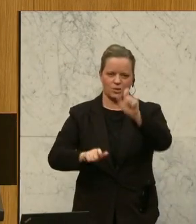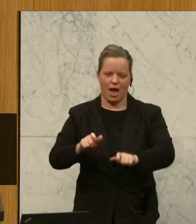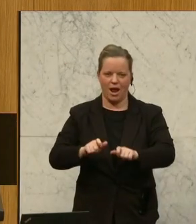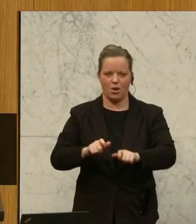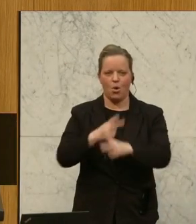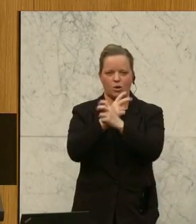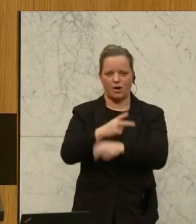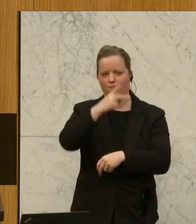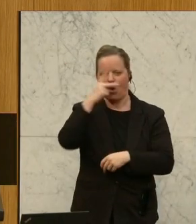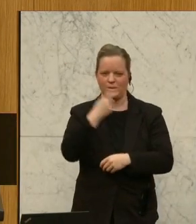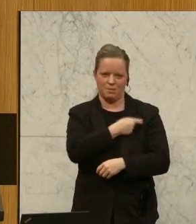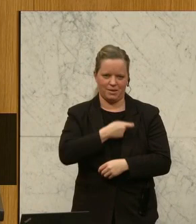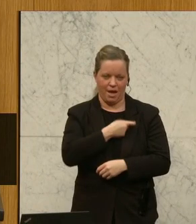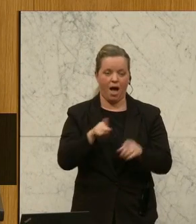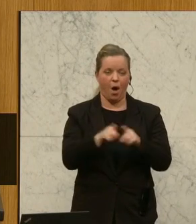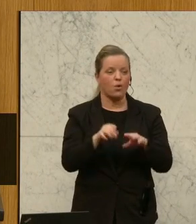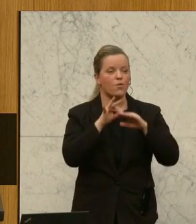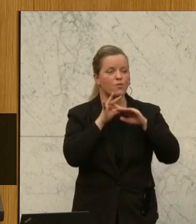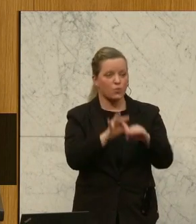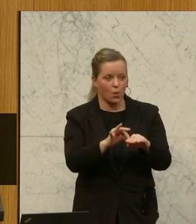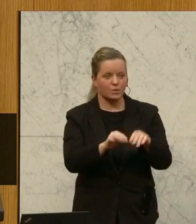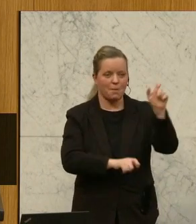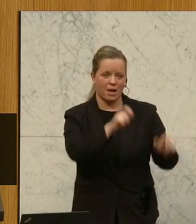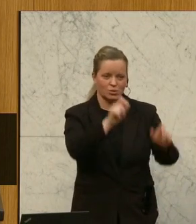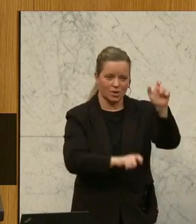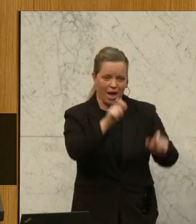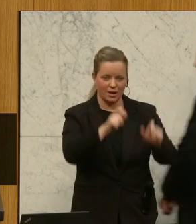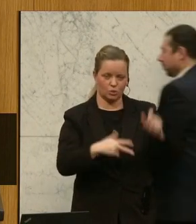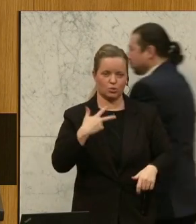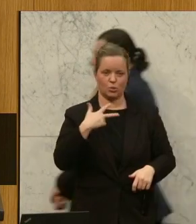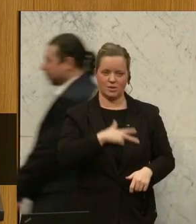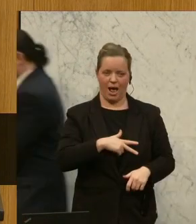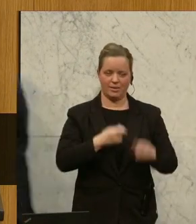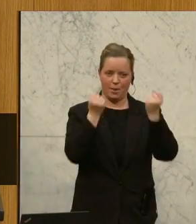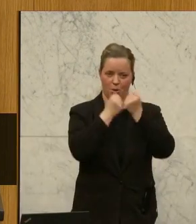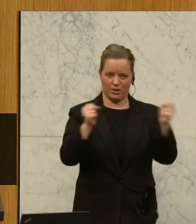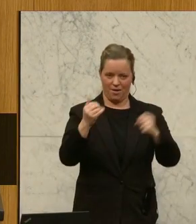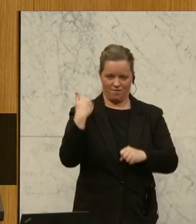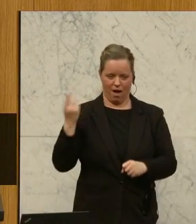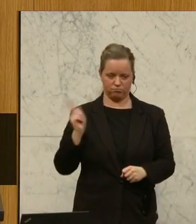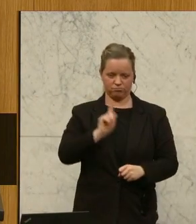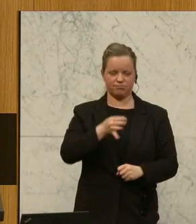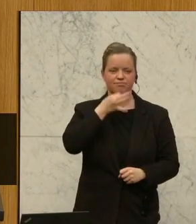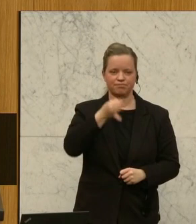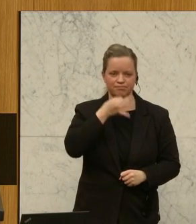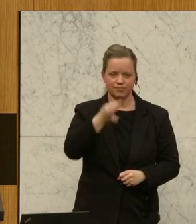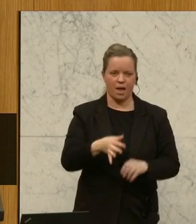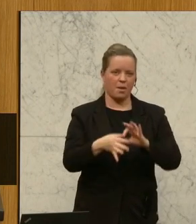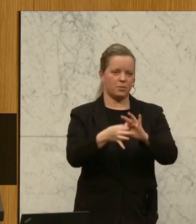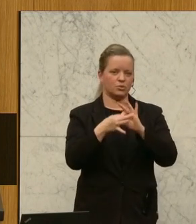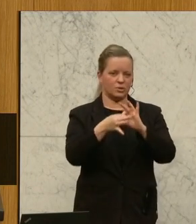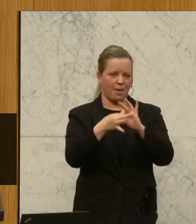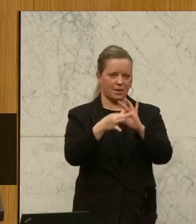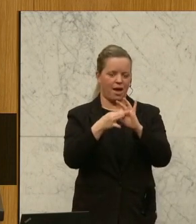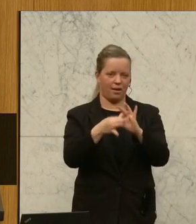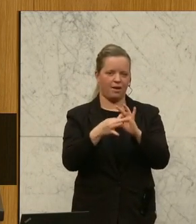und das war jetzt das Führungspersonal der Sozialdemokratie, das hier ans Rednerpult getreten ist, im Zusammenhang mit einer Frage, die